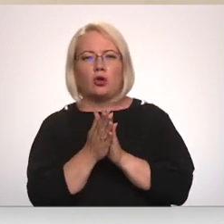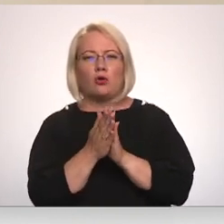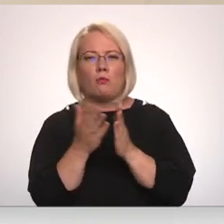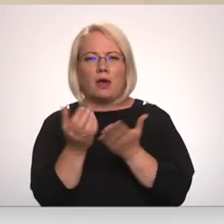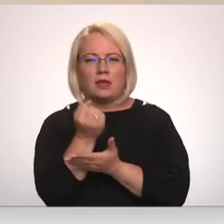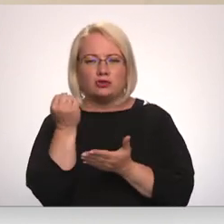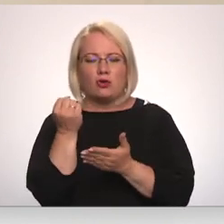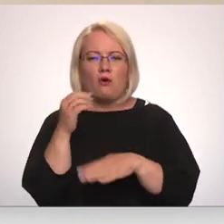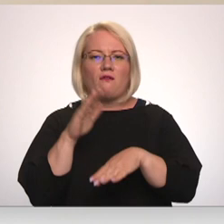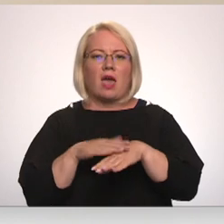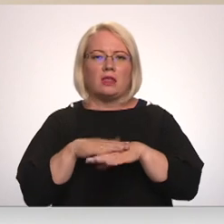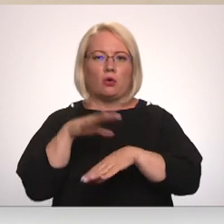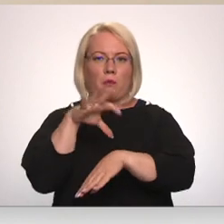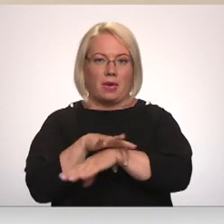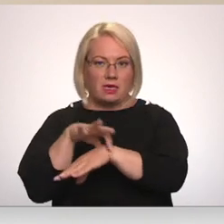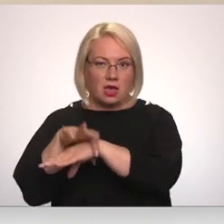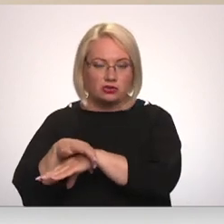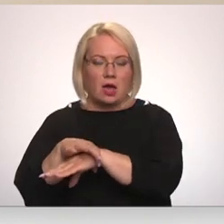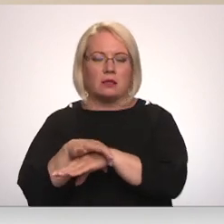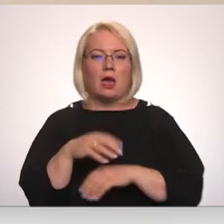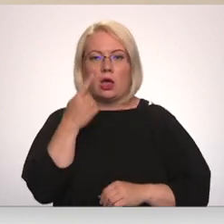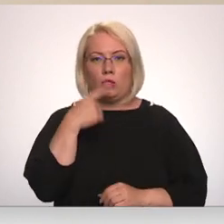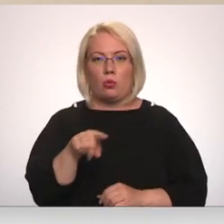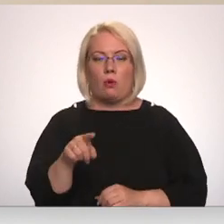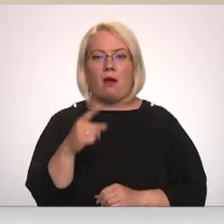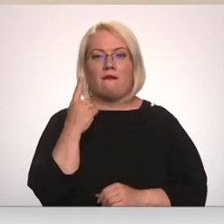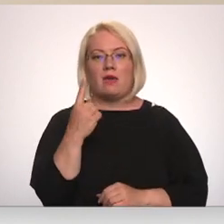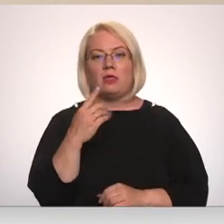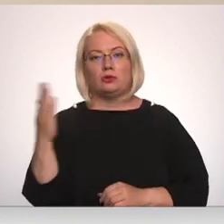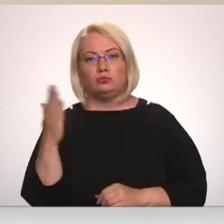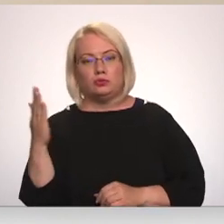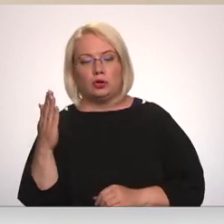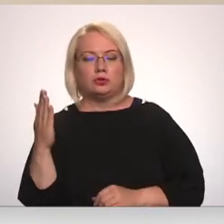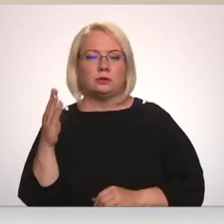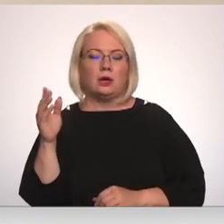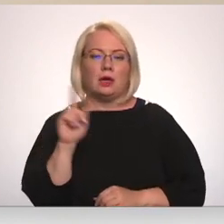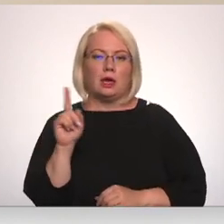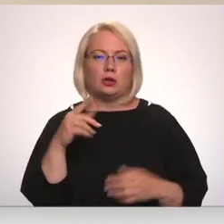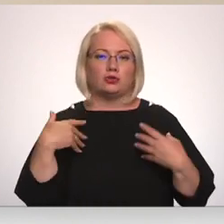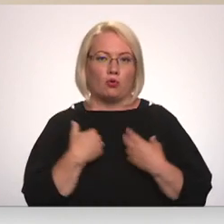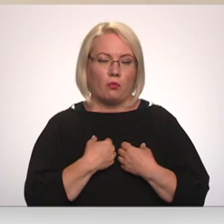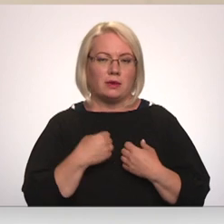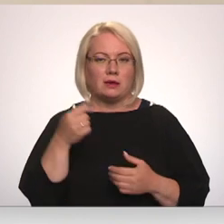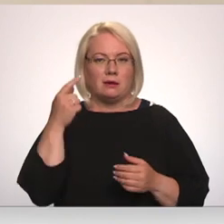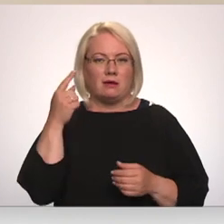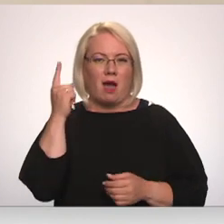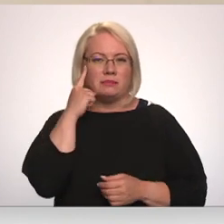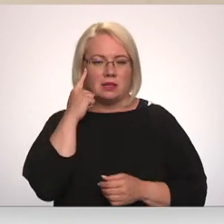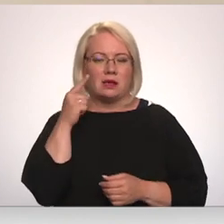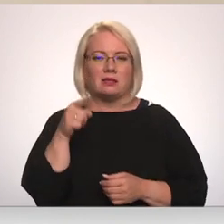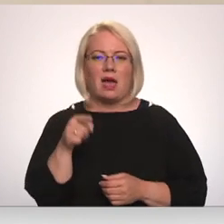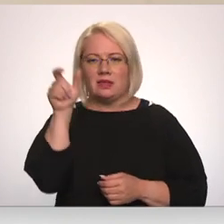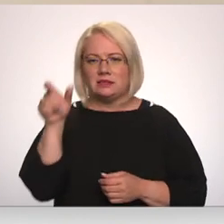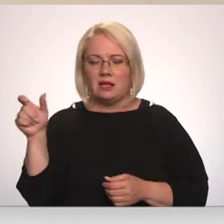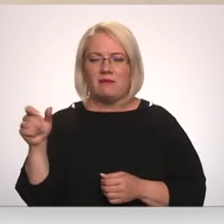attiecīgi arī vainīgo pieķeršanai. No vienas puses ir skumi apzināties, ka joprojām šādi